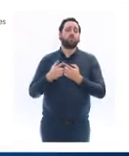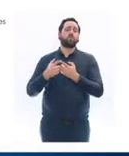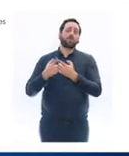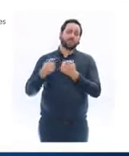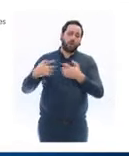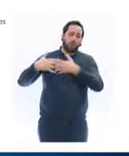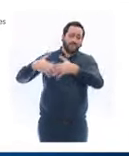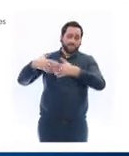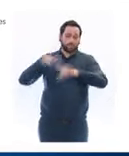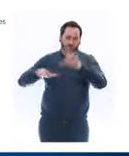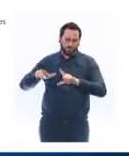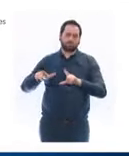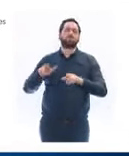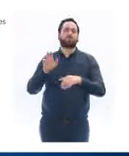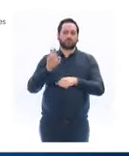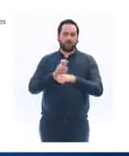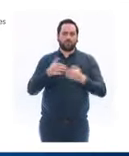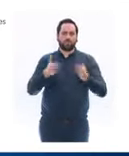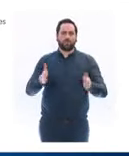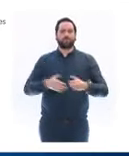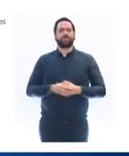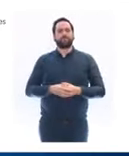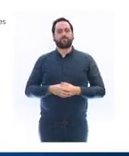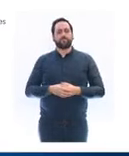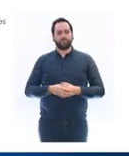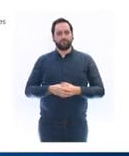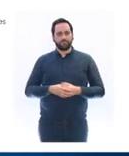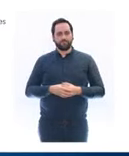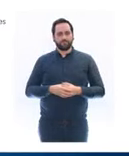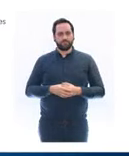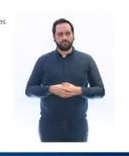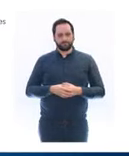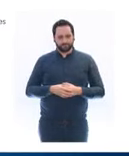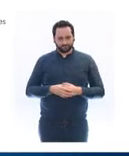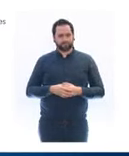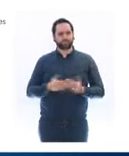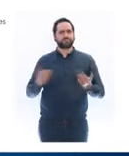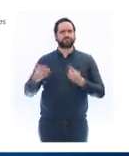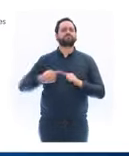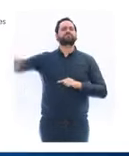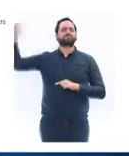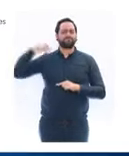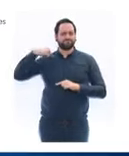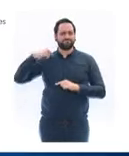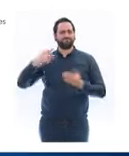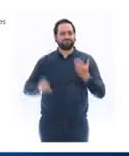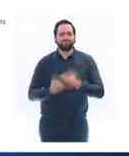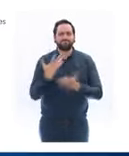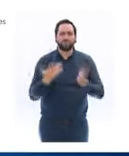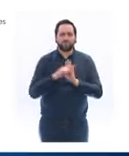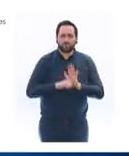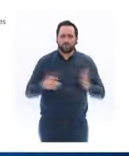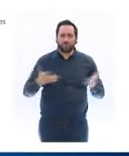resteront ouverts par rapport au confinement de mars. Tous les commerces de gros, les magasins et les jardineries,